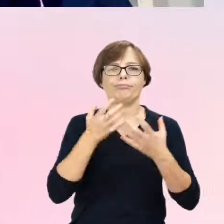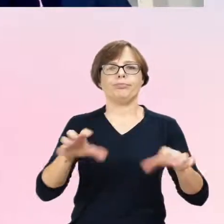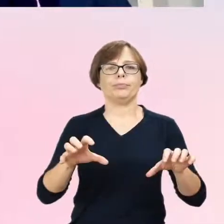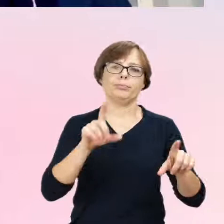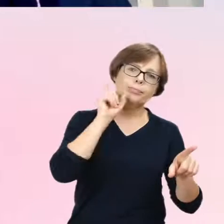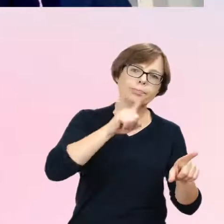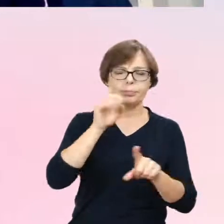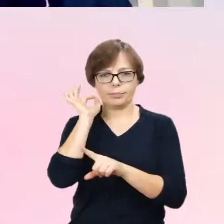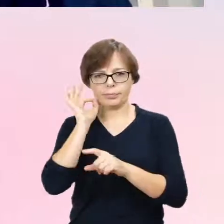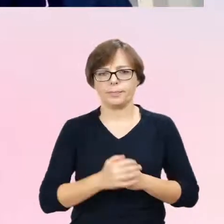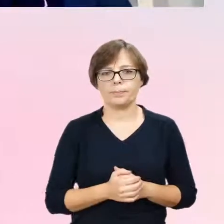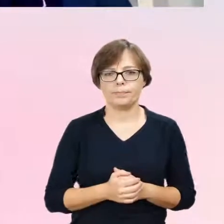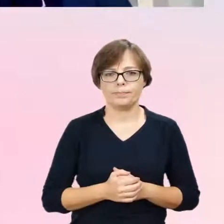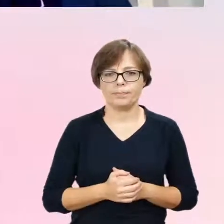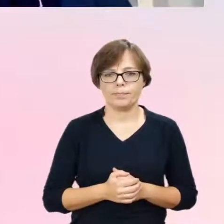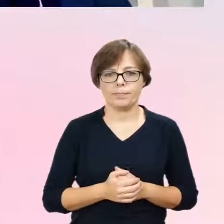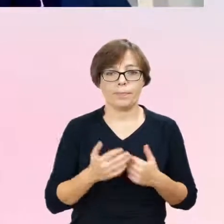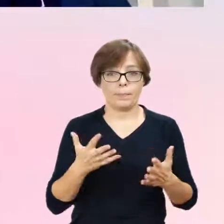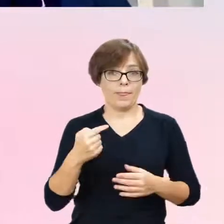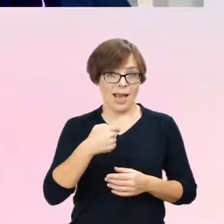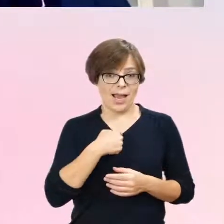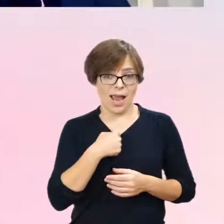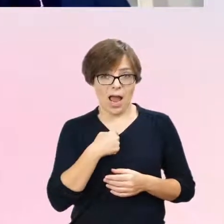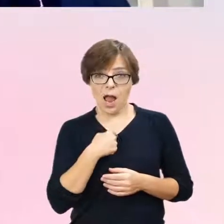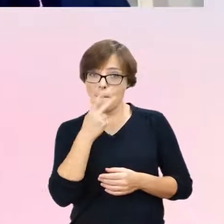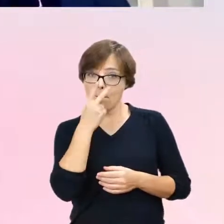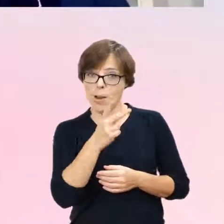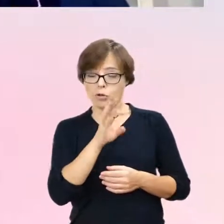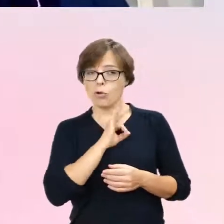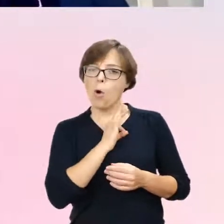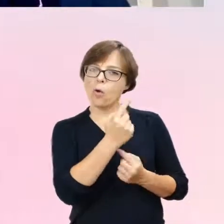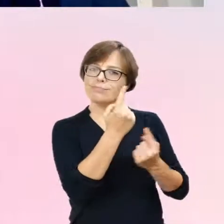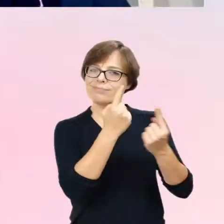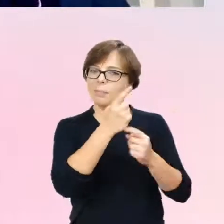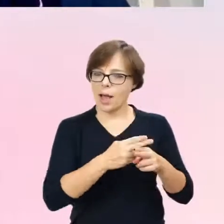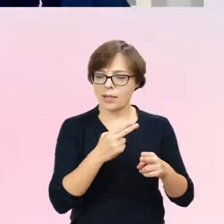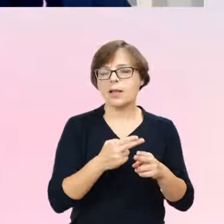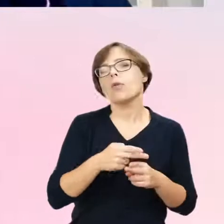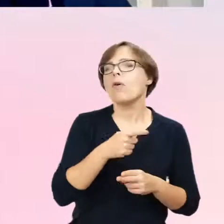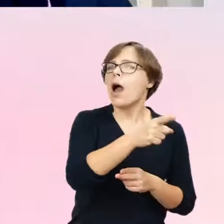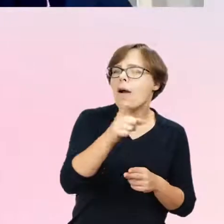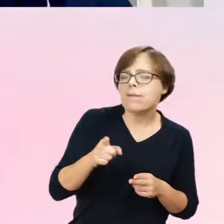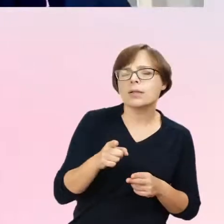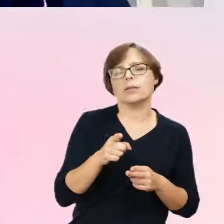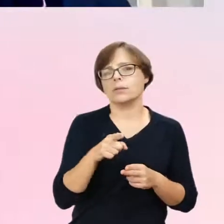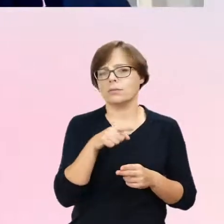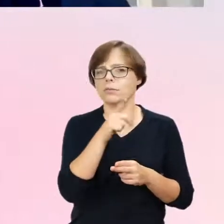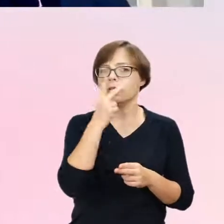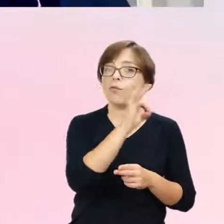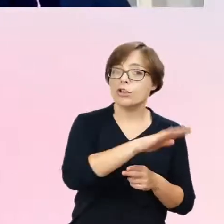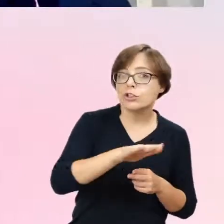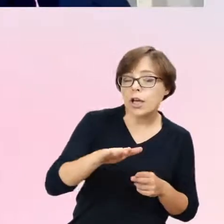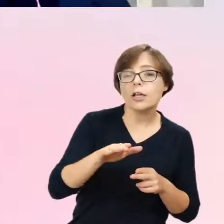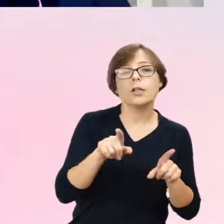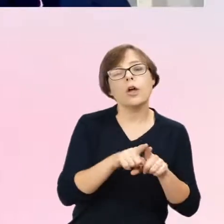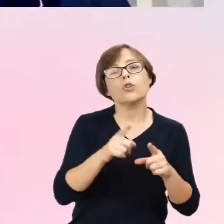na moich, ja pacjentów, państwo na swoje dzieci i na osoby ze środowiska osób transpłciowych,